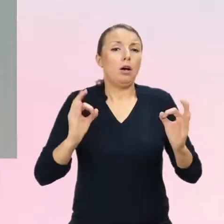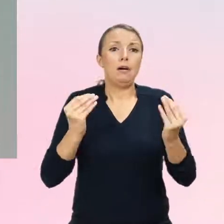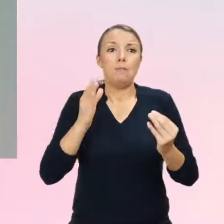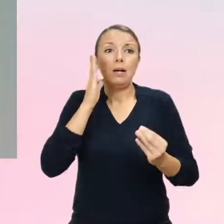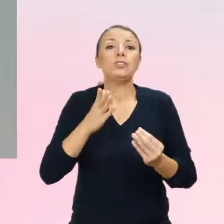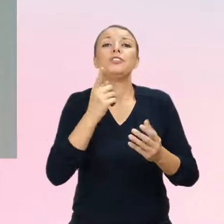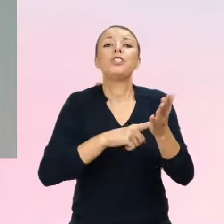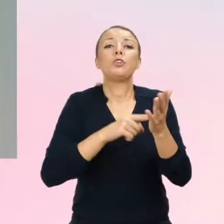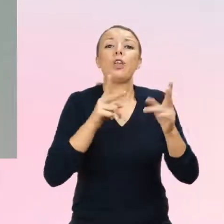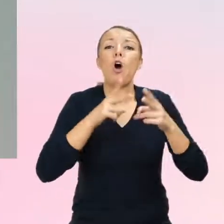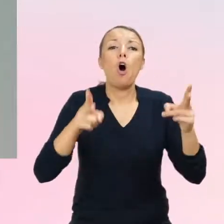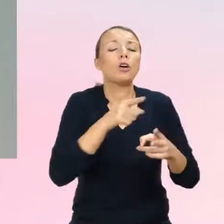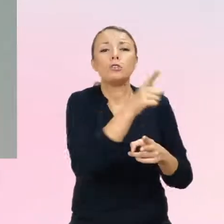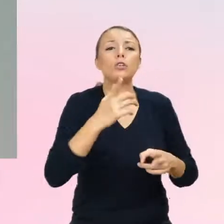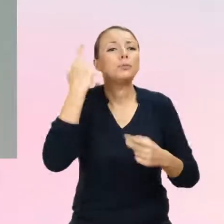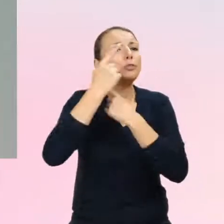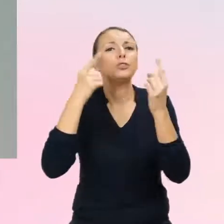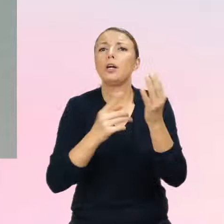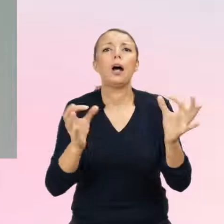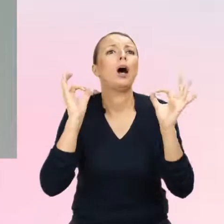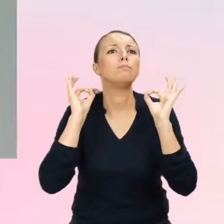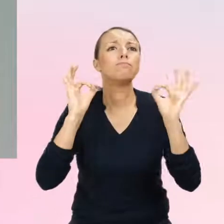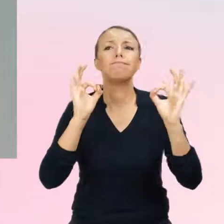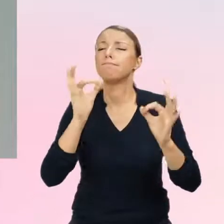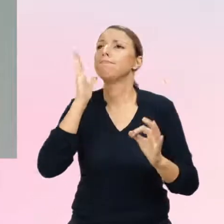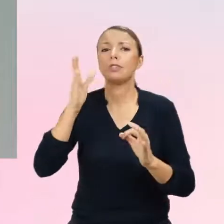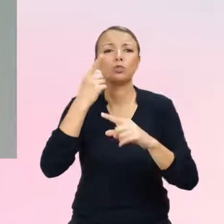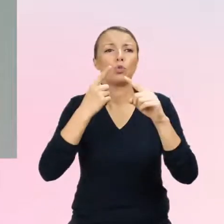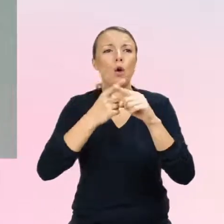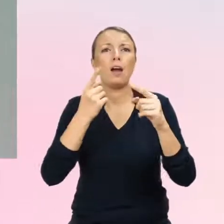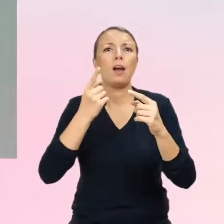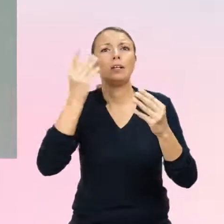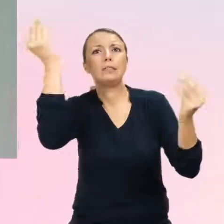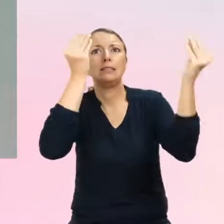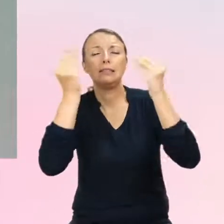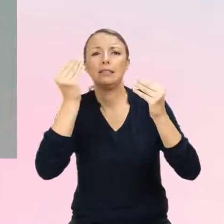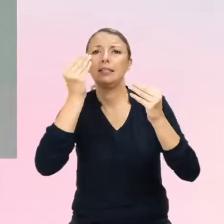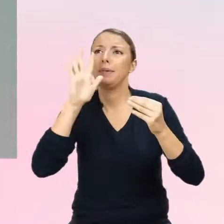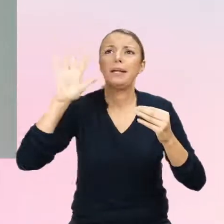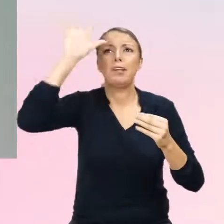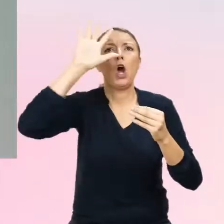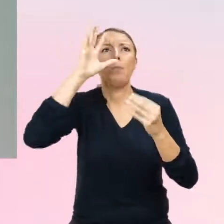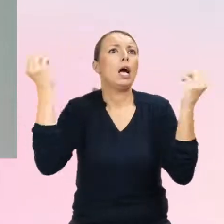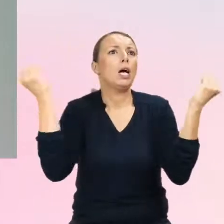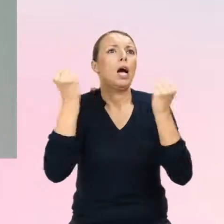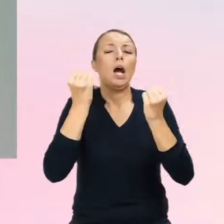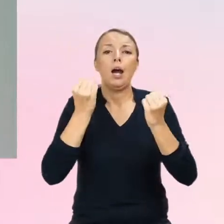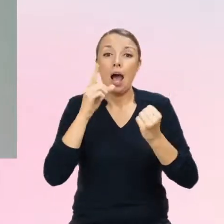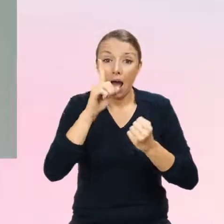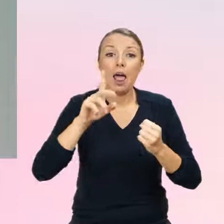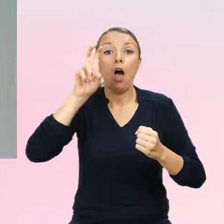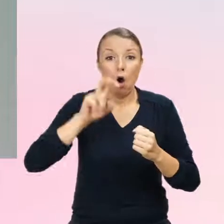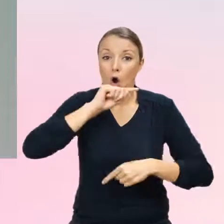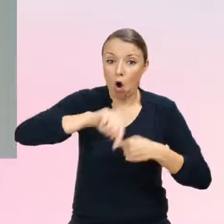hormony spełniają swoją rolę, ale często jakby nie można zapomnieć o tym biologicznym